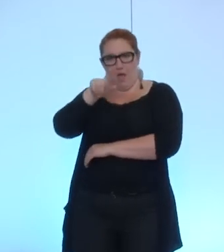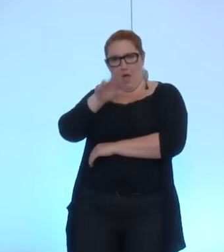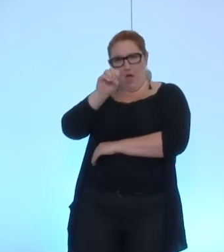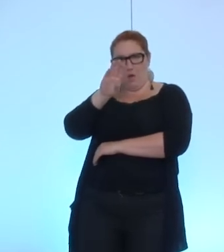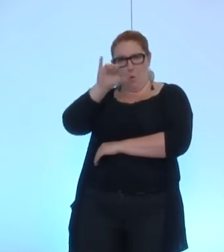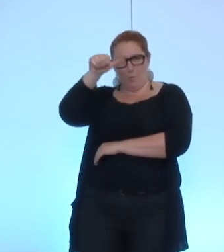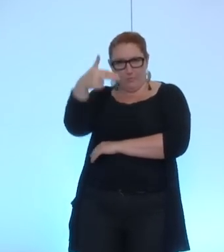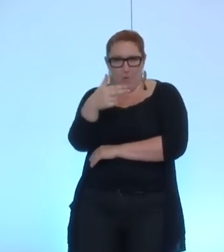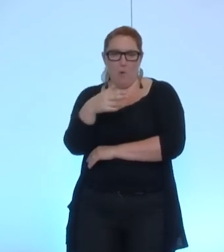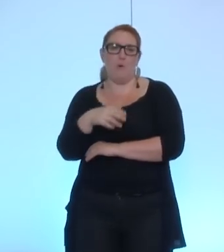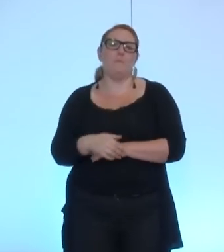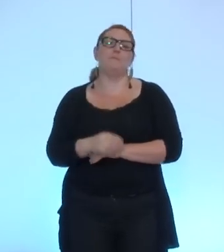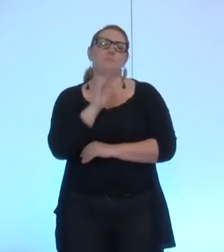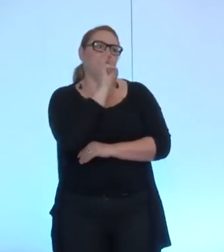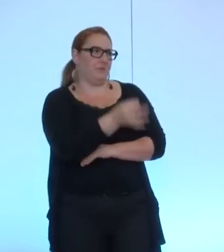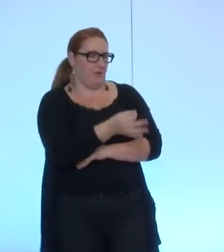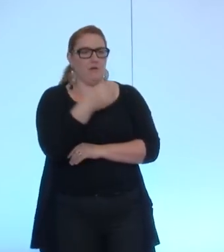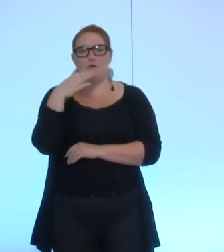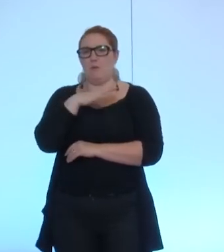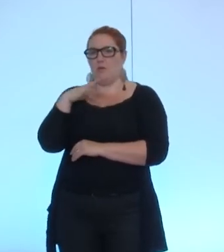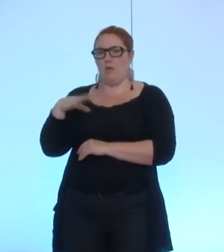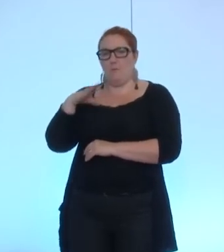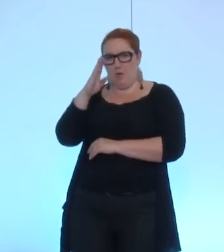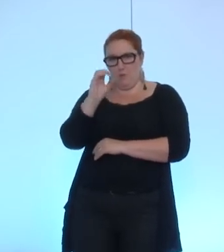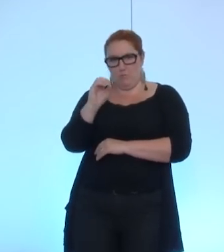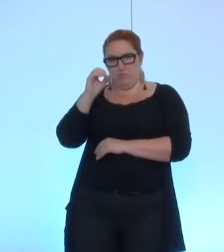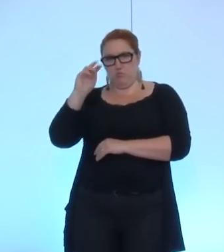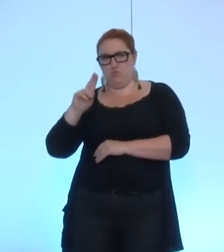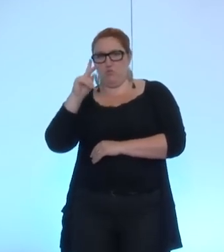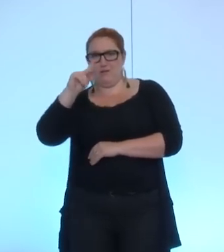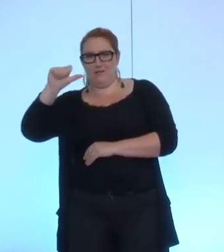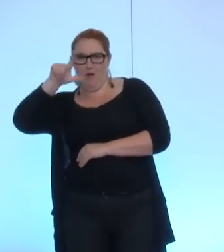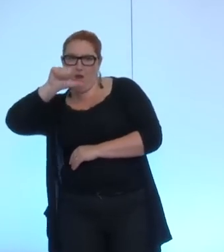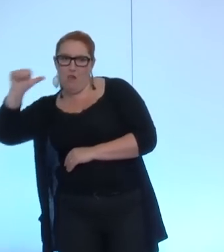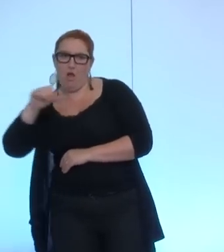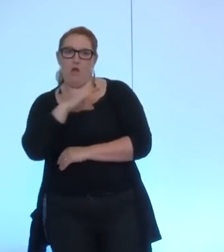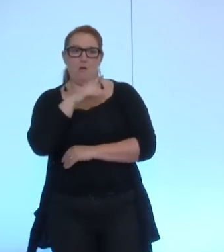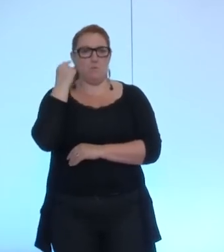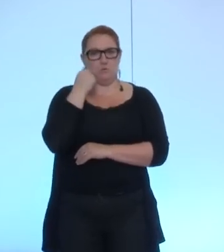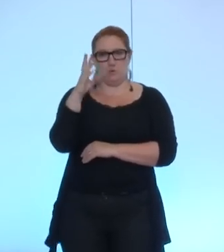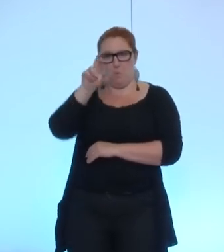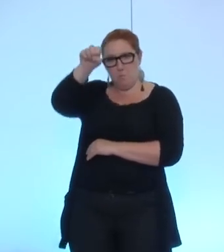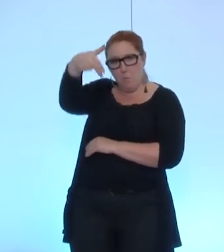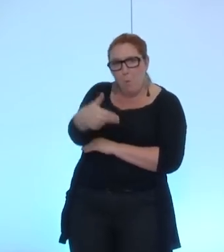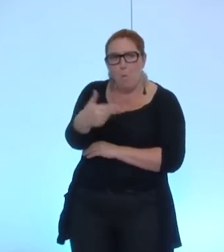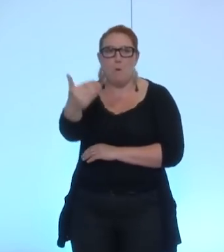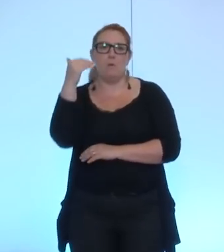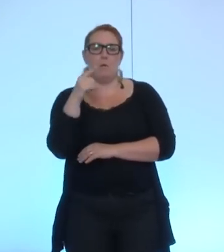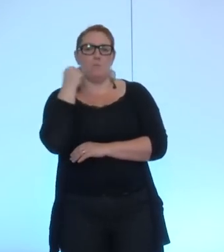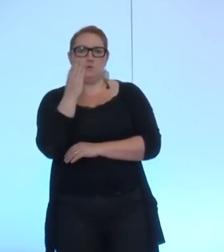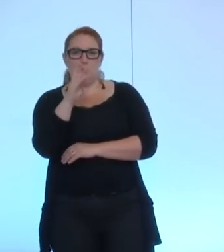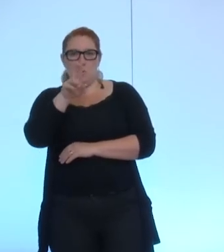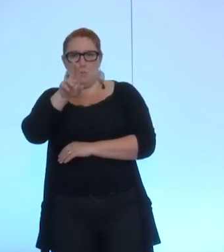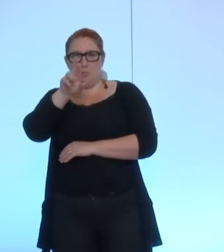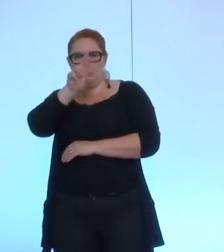Hanouch, très bien, Sarah Boucala, Paul Bron, M. Burba,